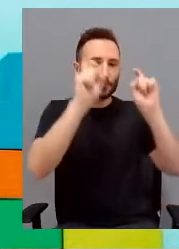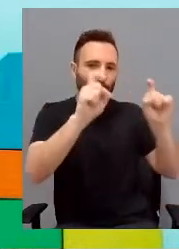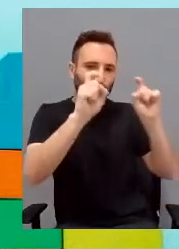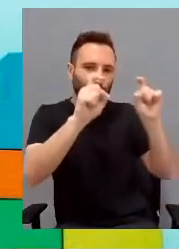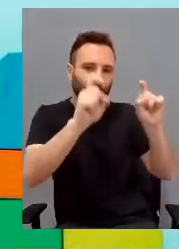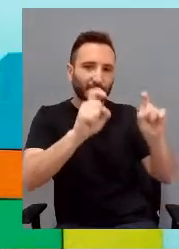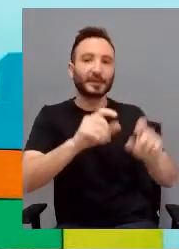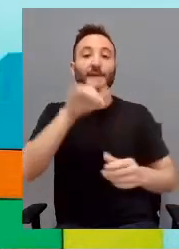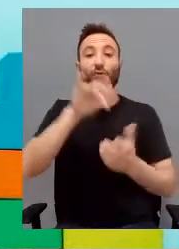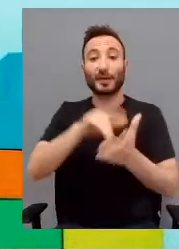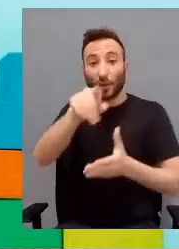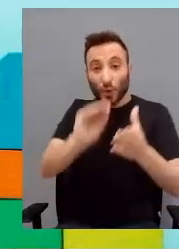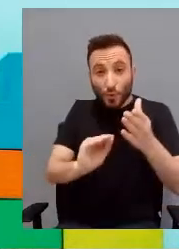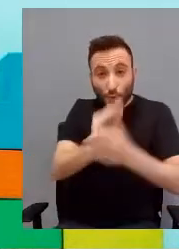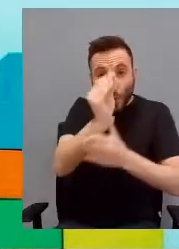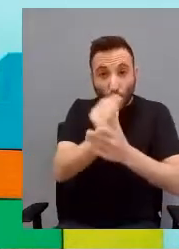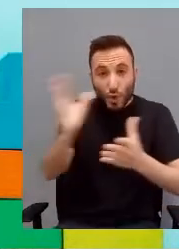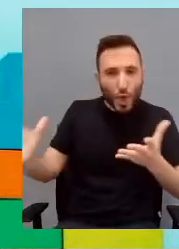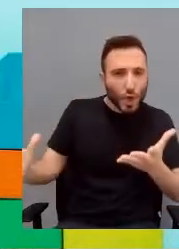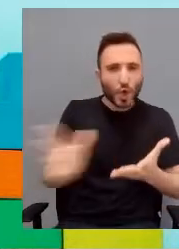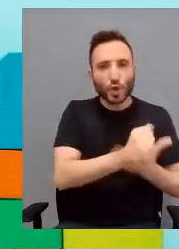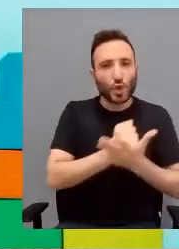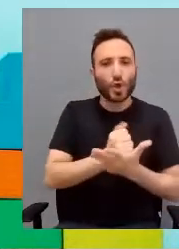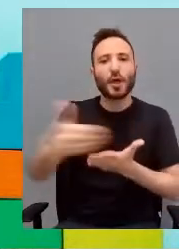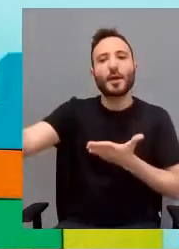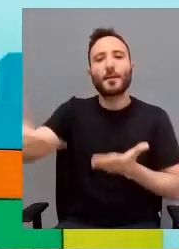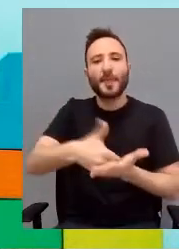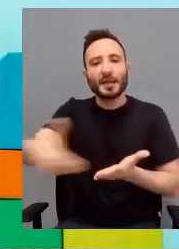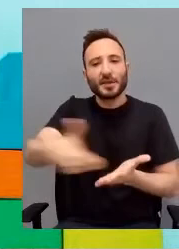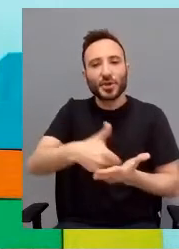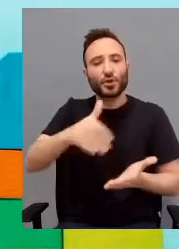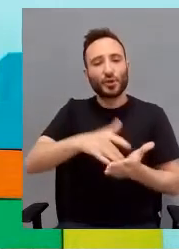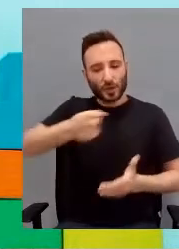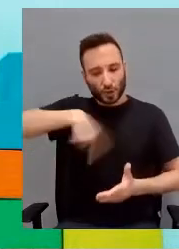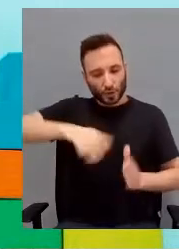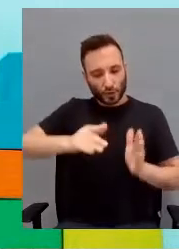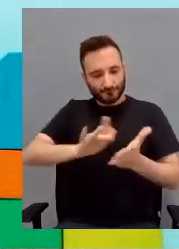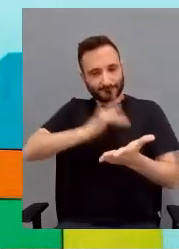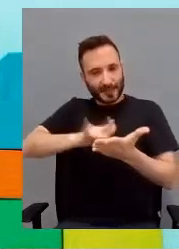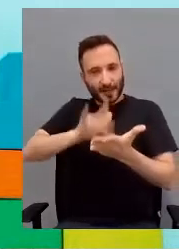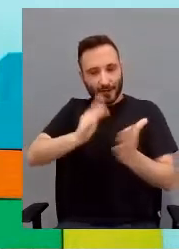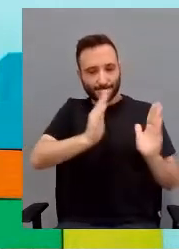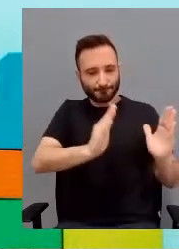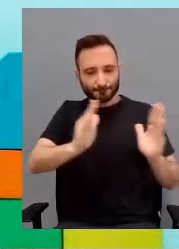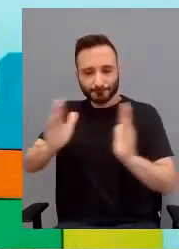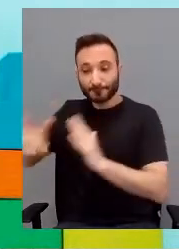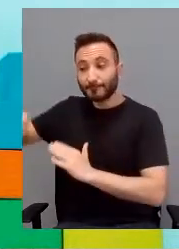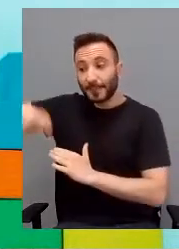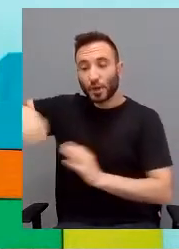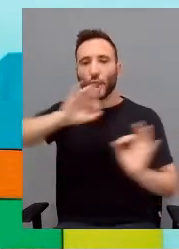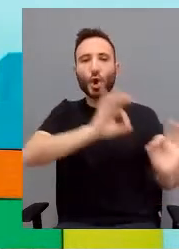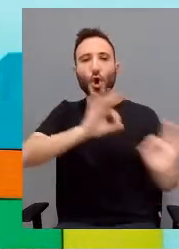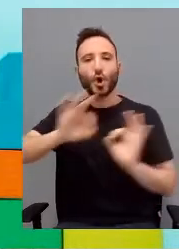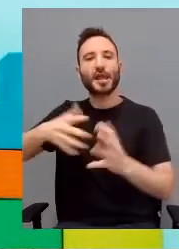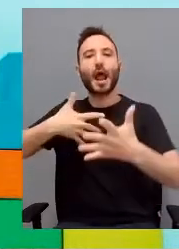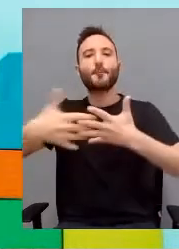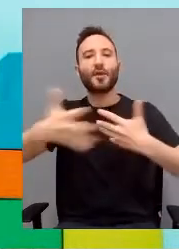prodotti hanno certe solicitudine abbiamo un catalogo e si ordenano questi manufatti